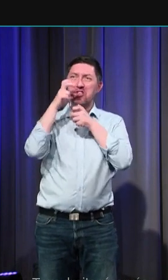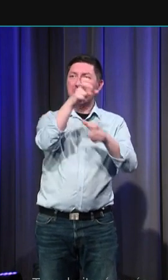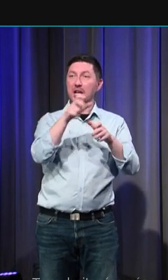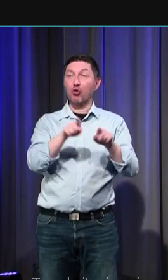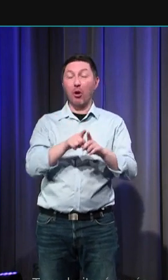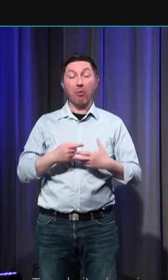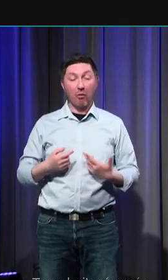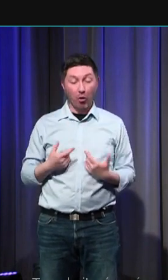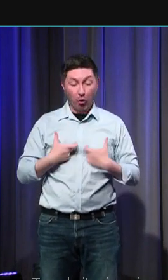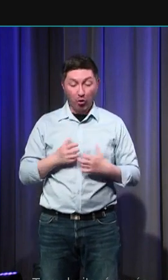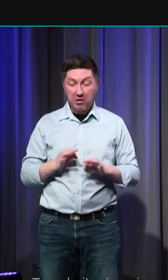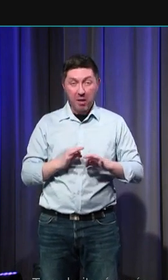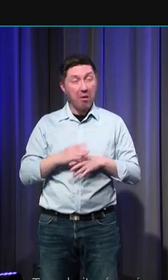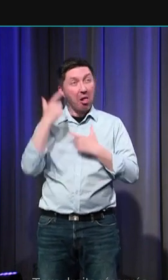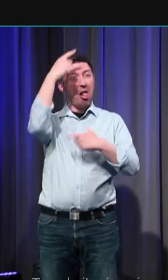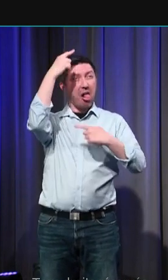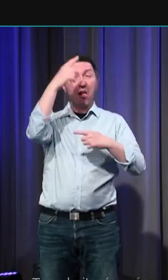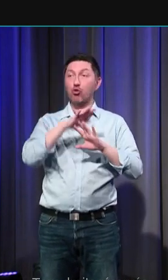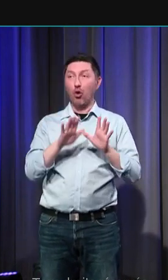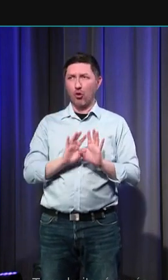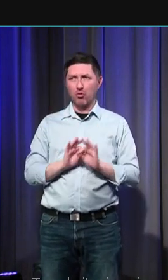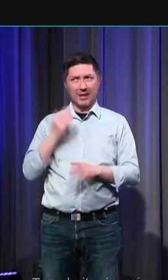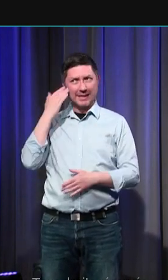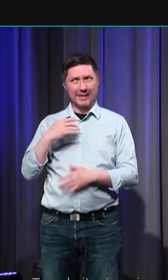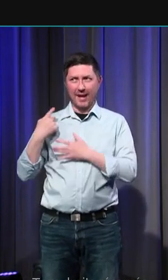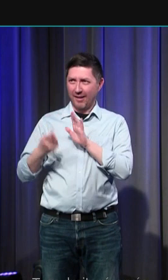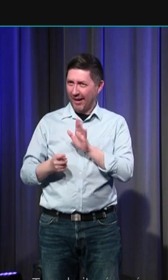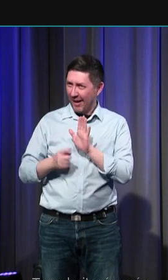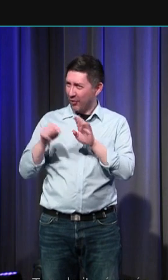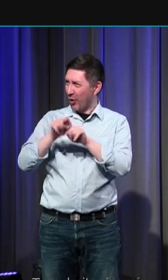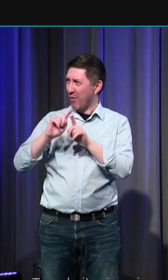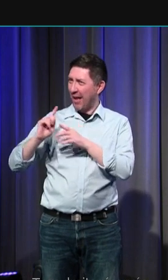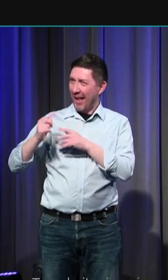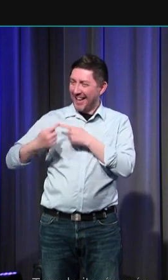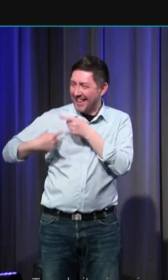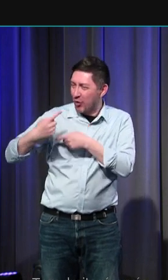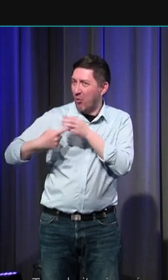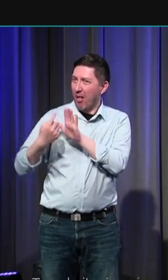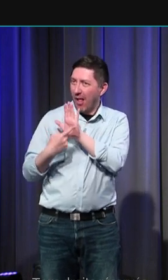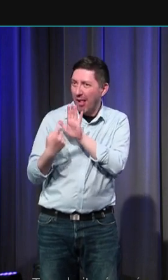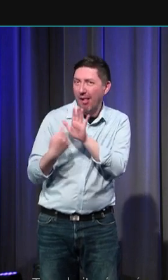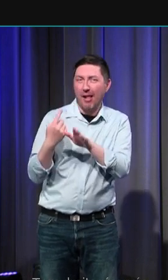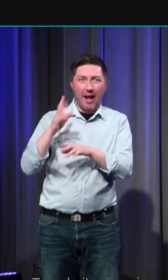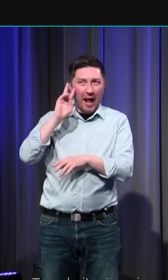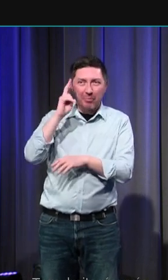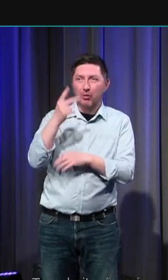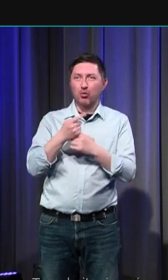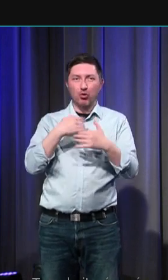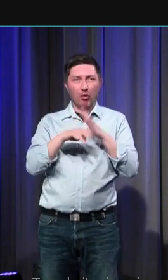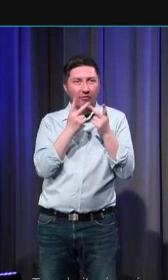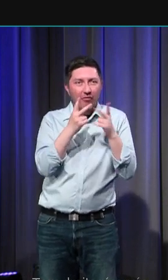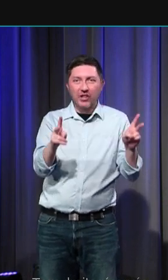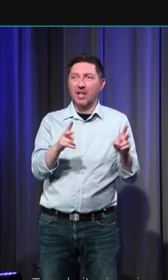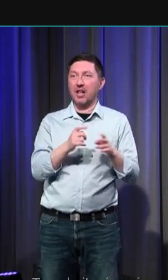émotionnels incontrôlés mais une forme de ritualisation de la contestation adaptée à l'espace urbain et au milieu des corporations